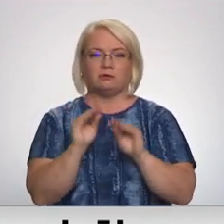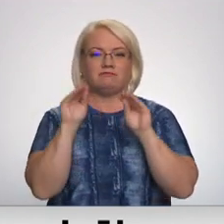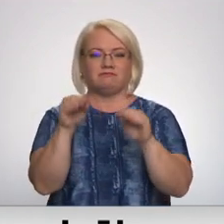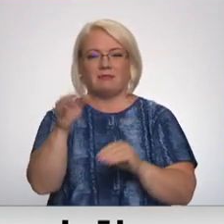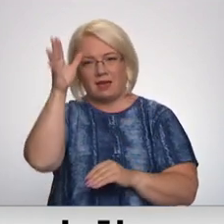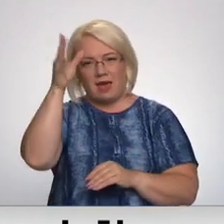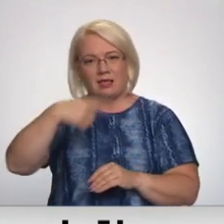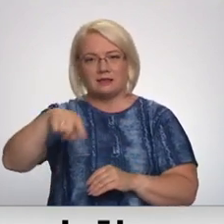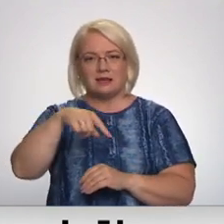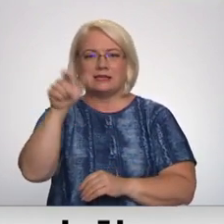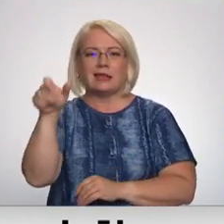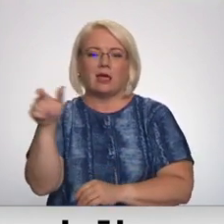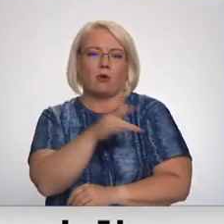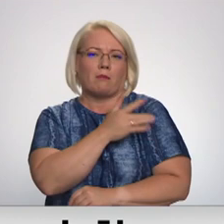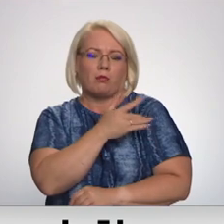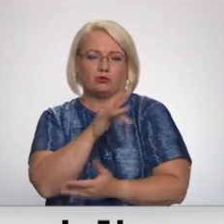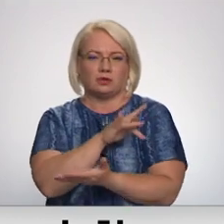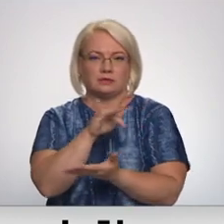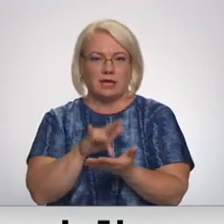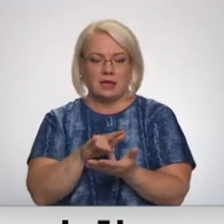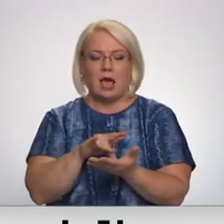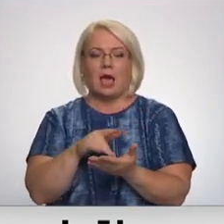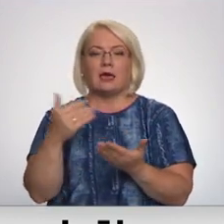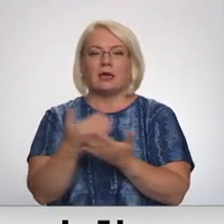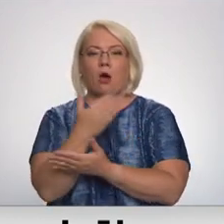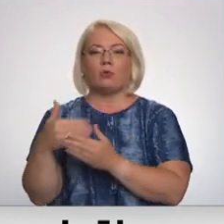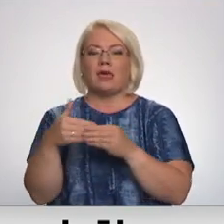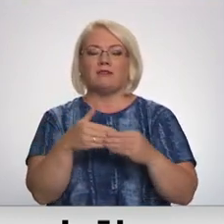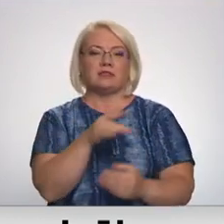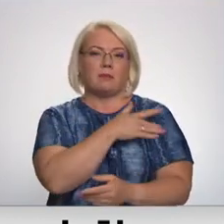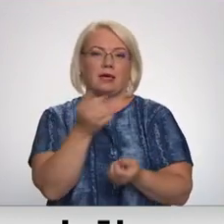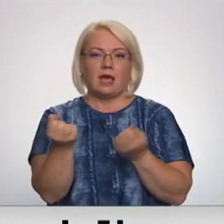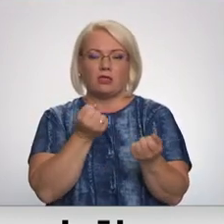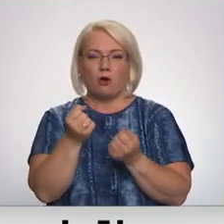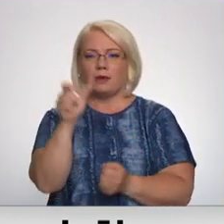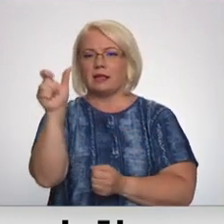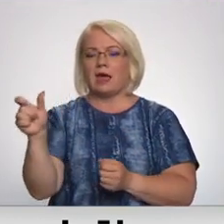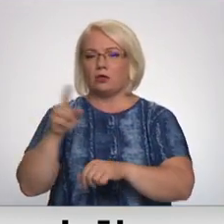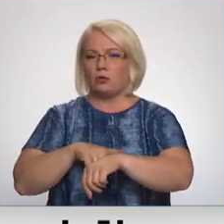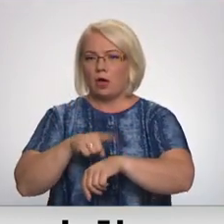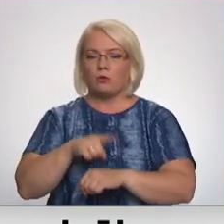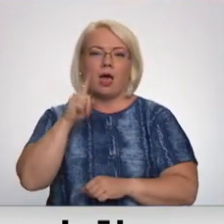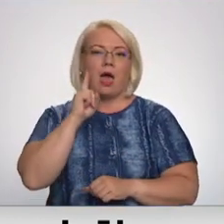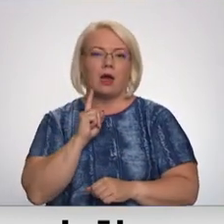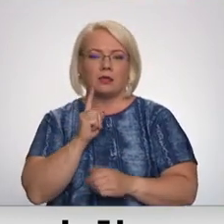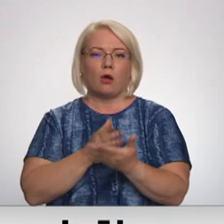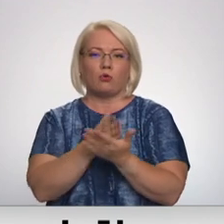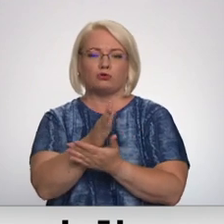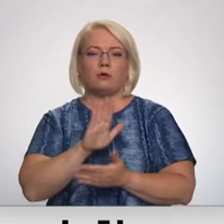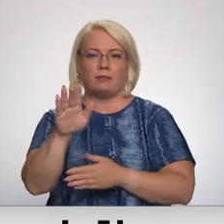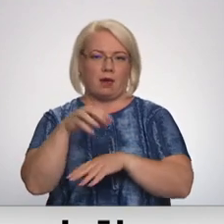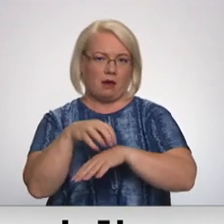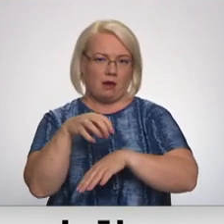gaļas ar klientu apkalpošanas centrā. Jaunieveslēs pakalpojumis būtīs kitopijas klientu laiku un ārdāku nokļūšanu pie ārsta.